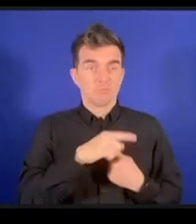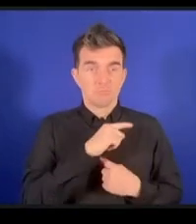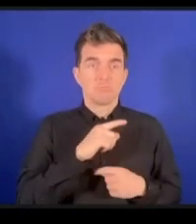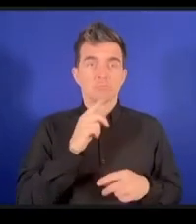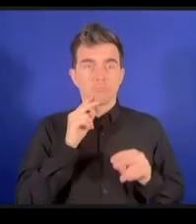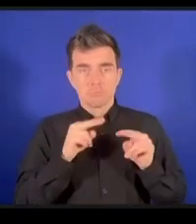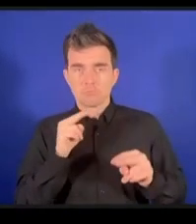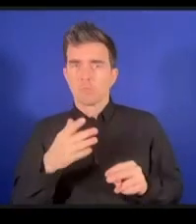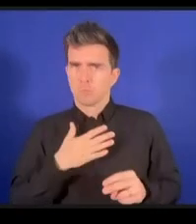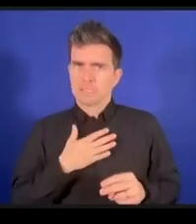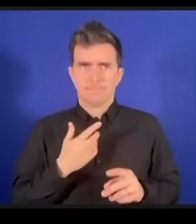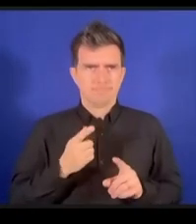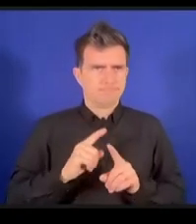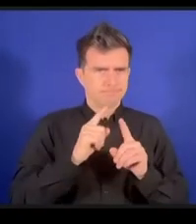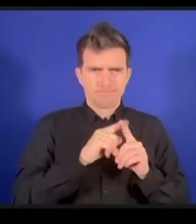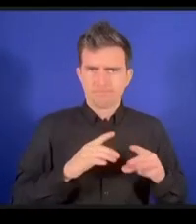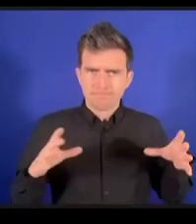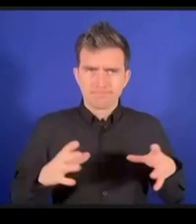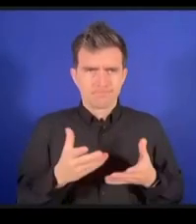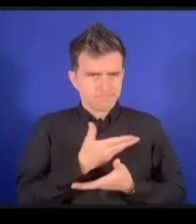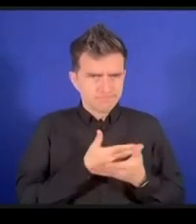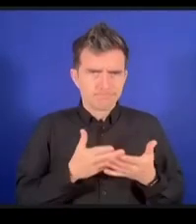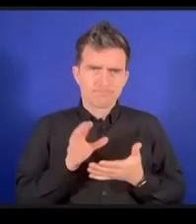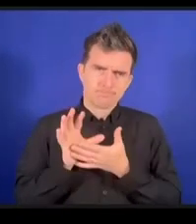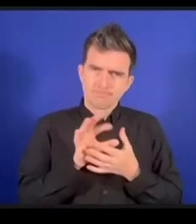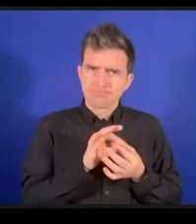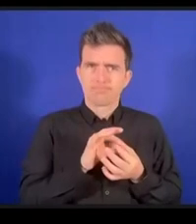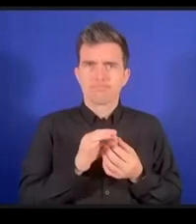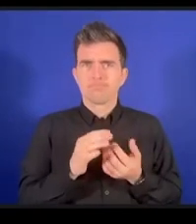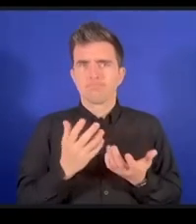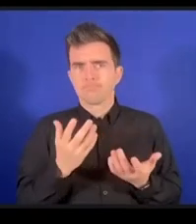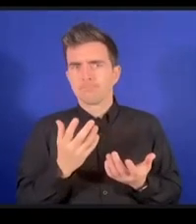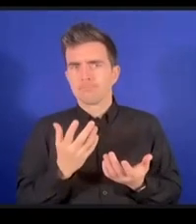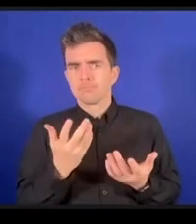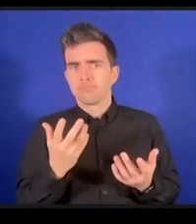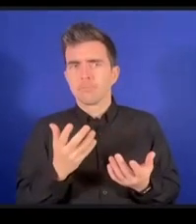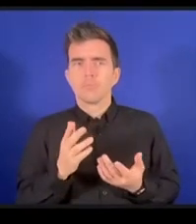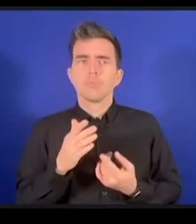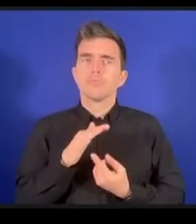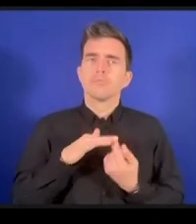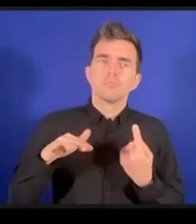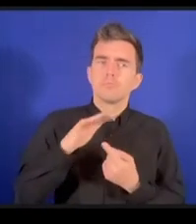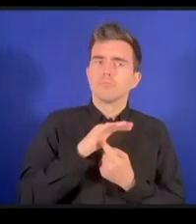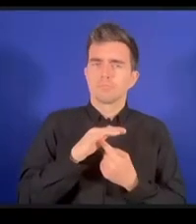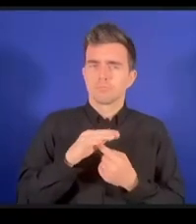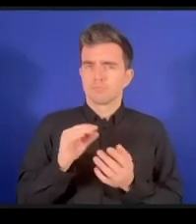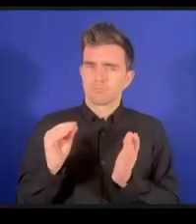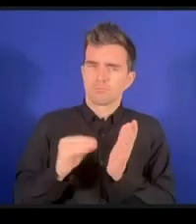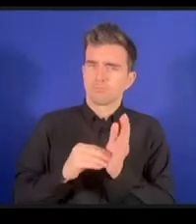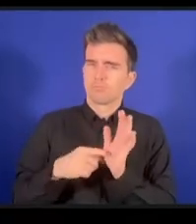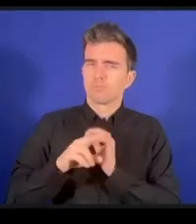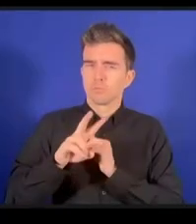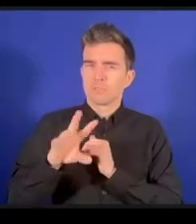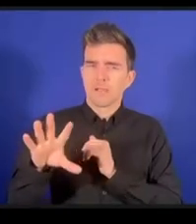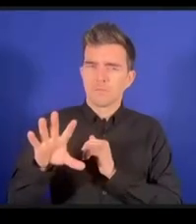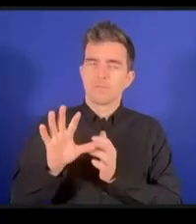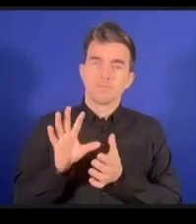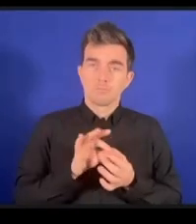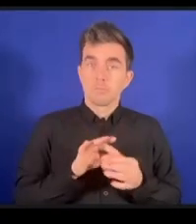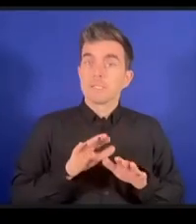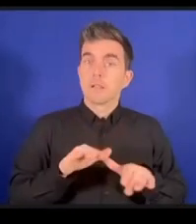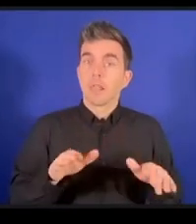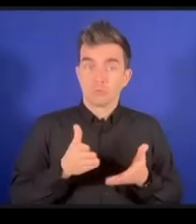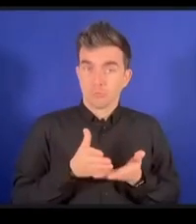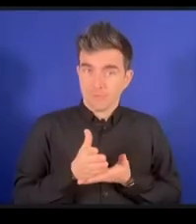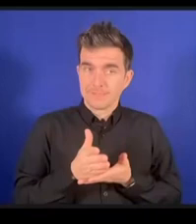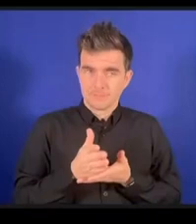元としている原理原則というのはデジルコメント25つまりデジタル環境に関連する子どもの権利に関係して